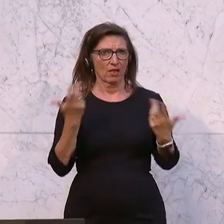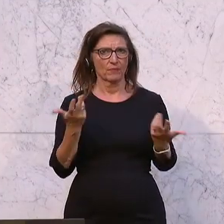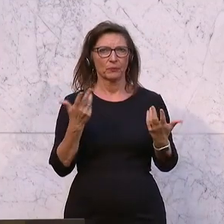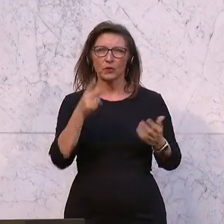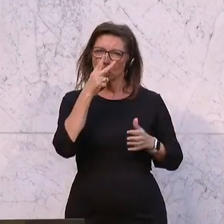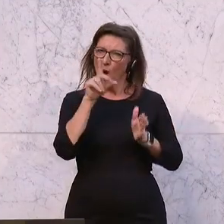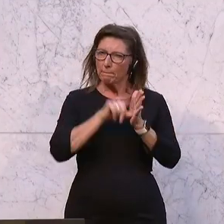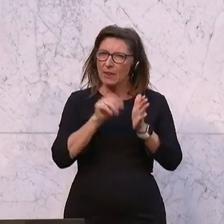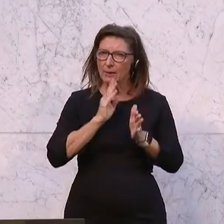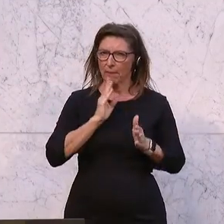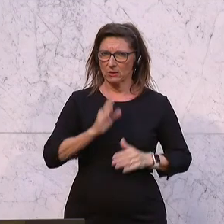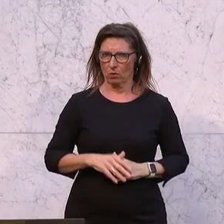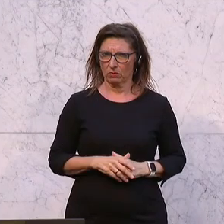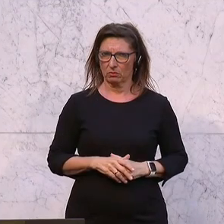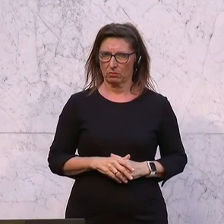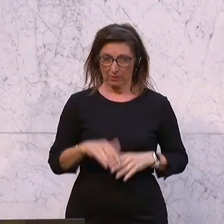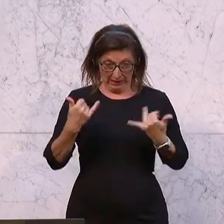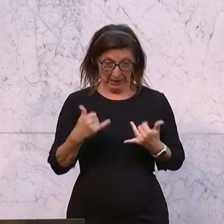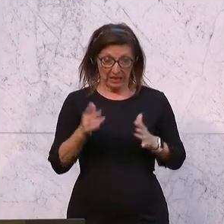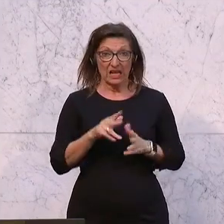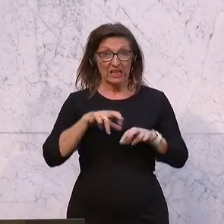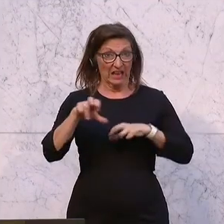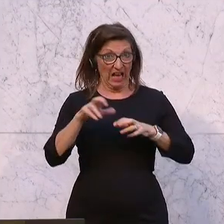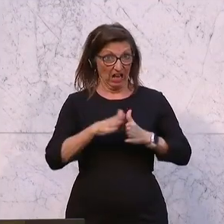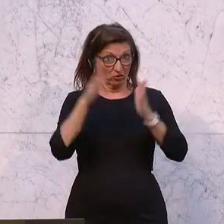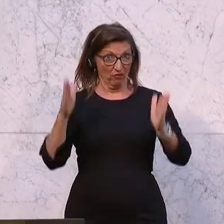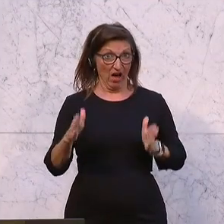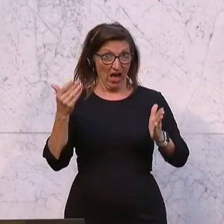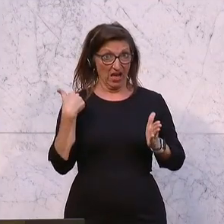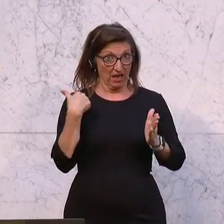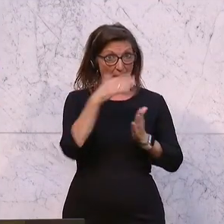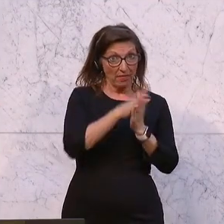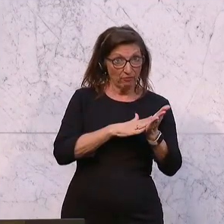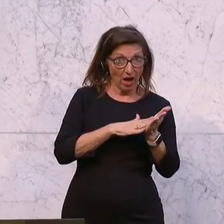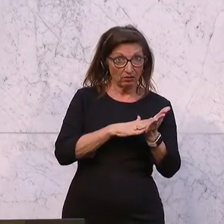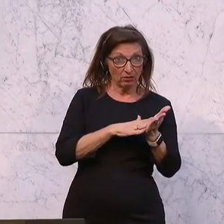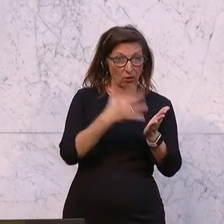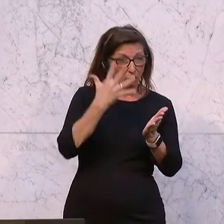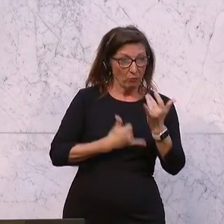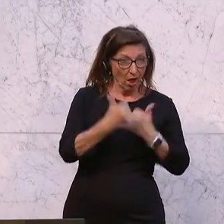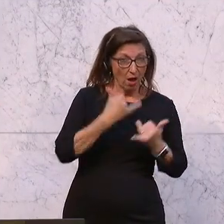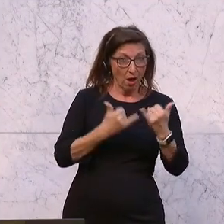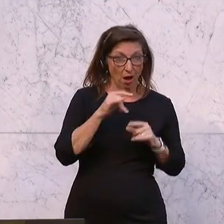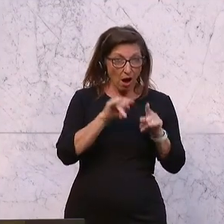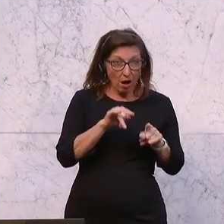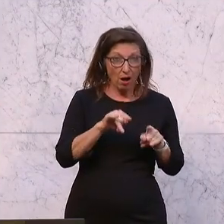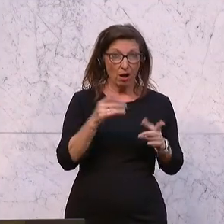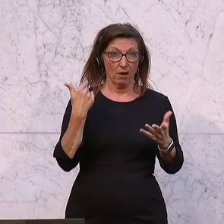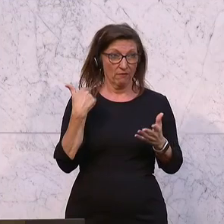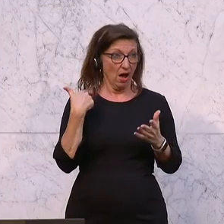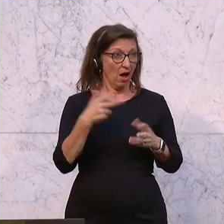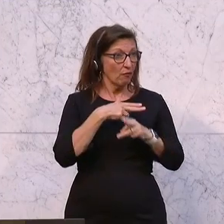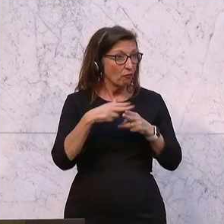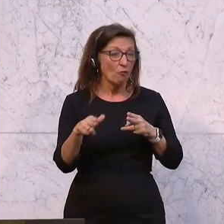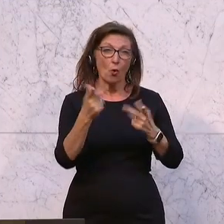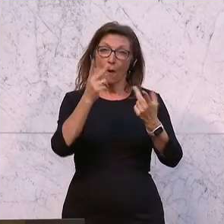Mindestpensionen anschaut, zu Beginn dieser Legislaturperiode, wo wir begonnen haben, vor fünf Jahren hier gemeinsam für das Land